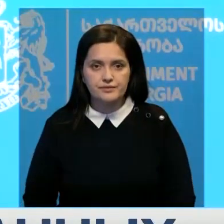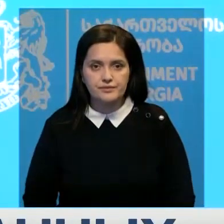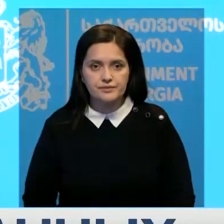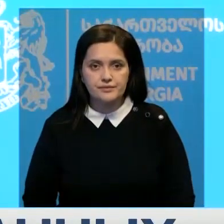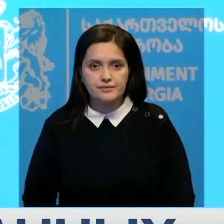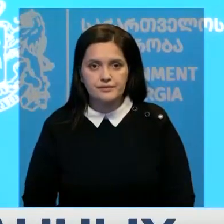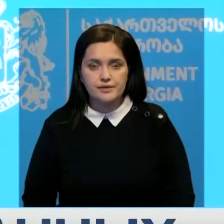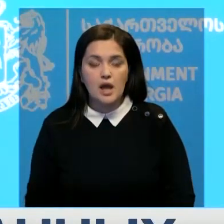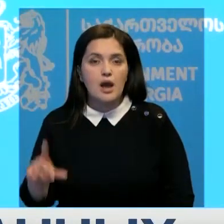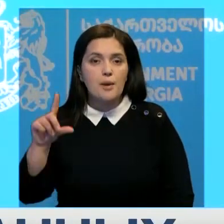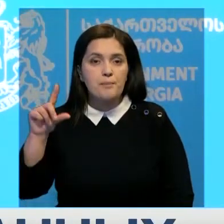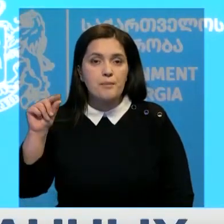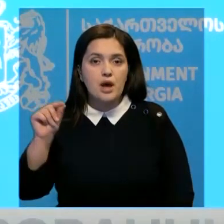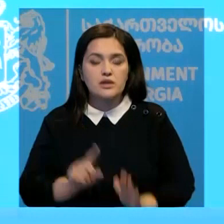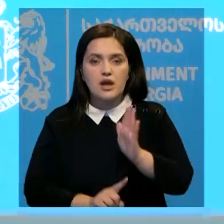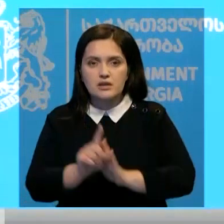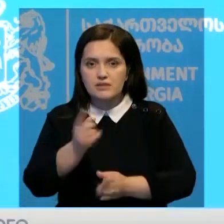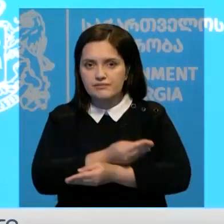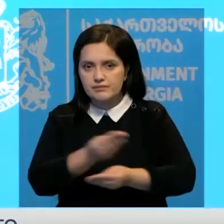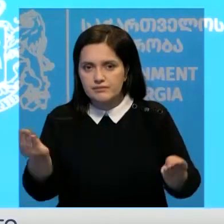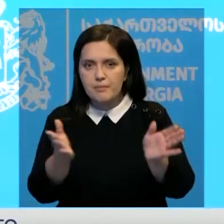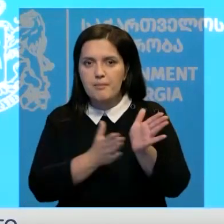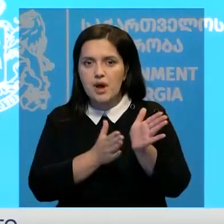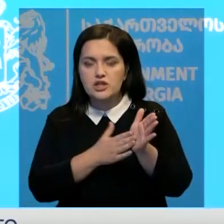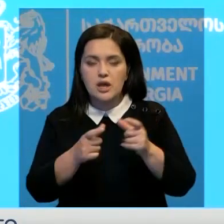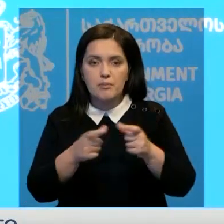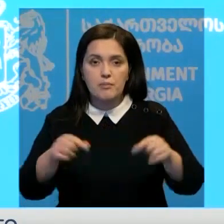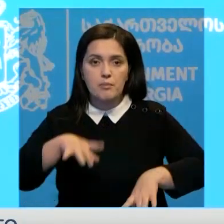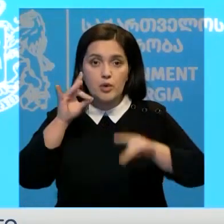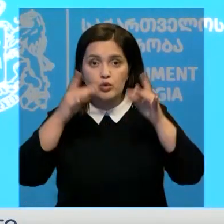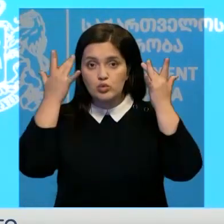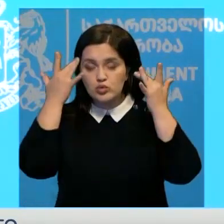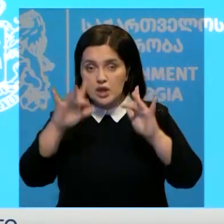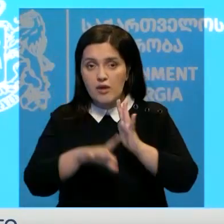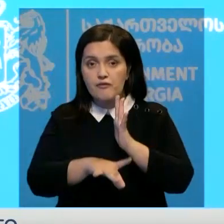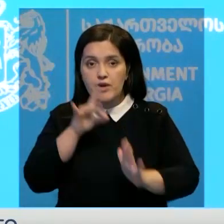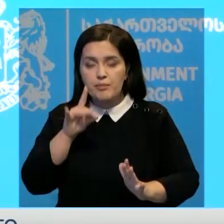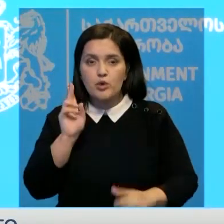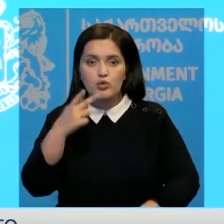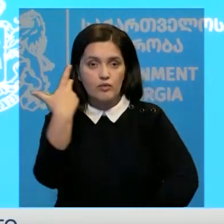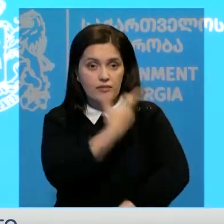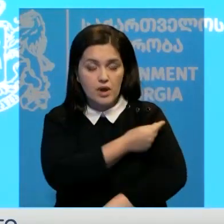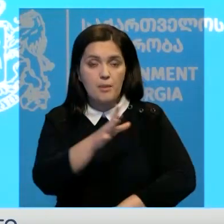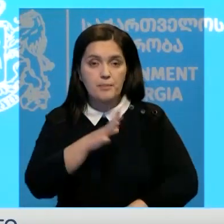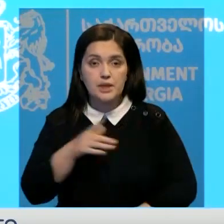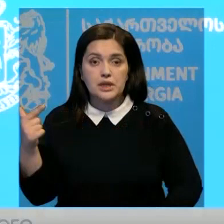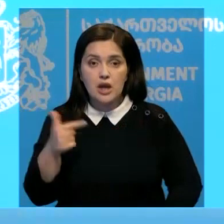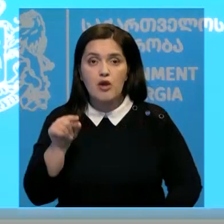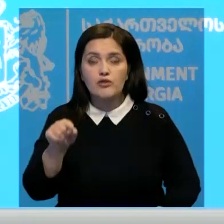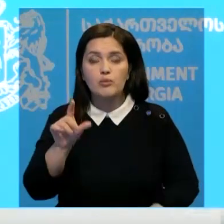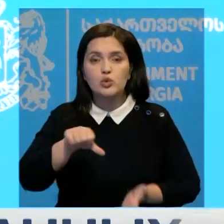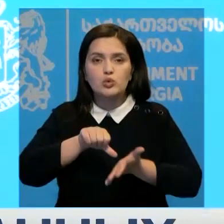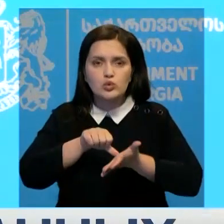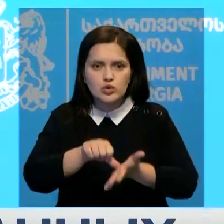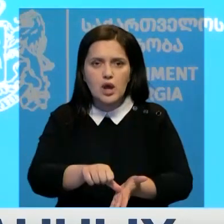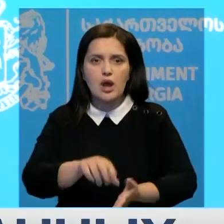С понедельника начинается поощрительная лотерея по принципу случайного выбора для всех вакцинированных граждан. В ней будут участвовать